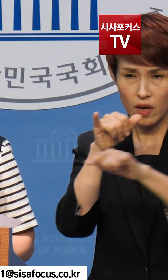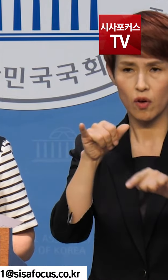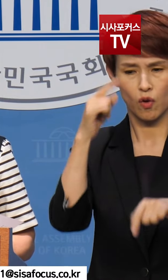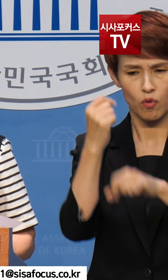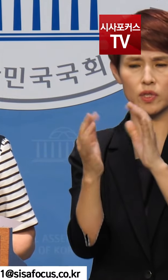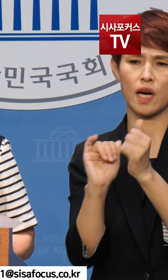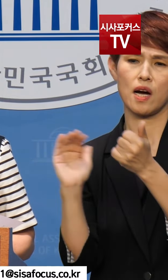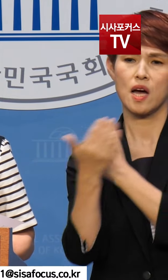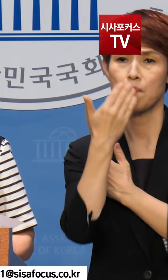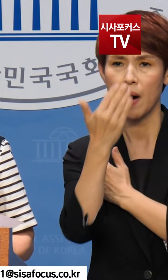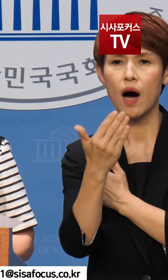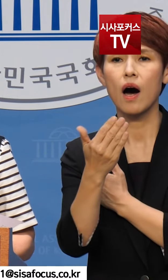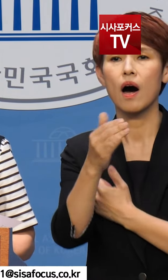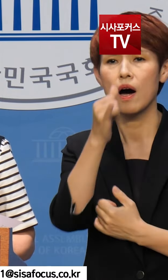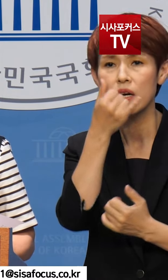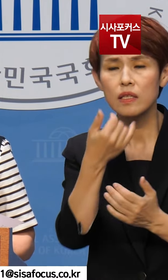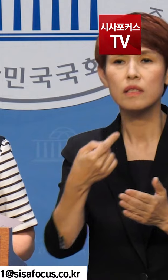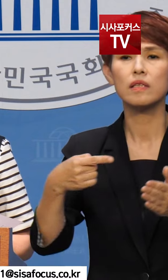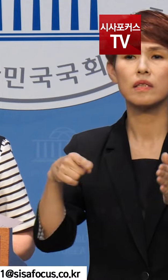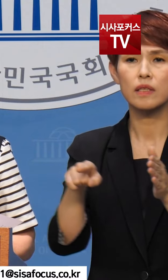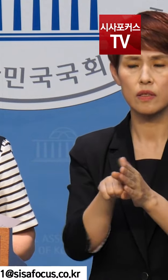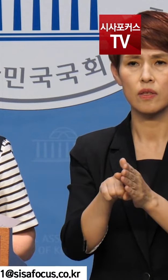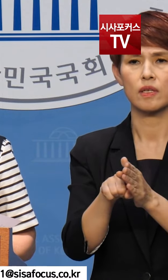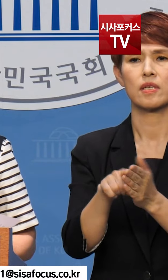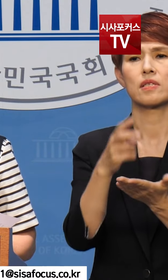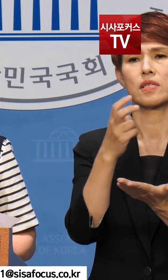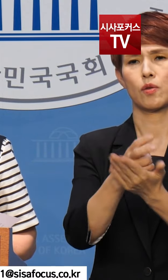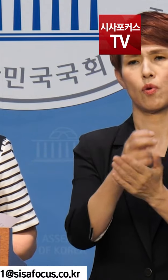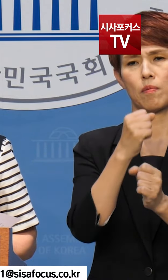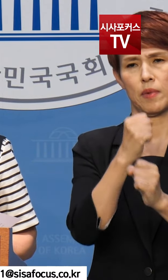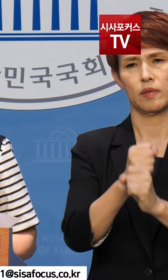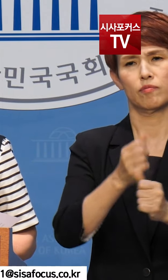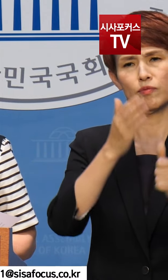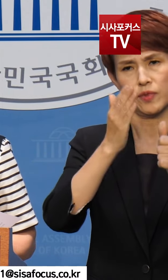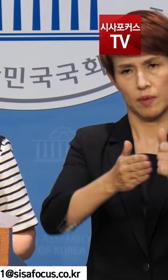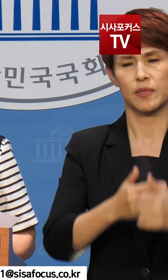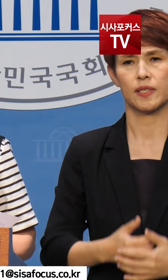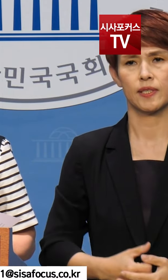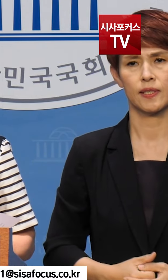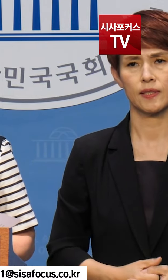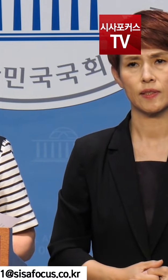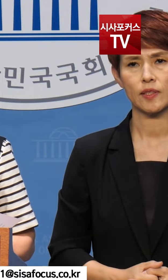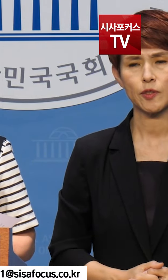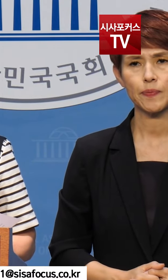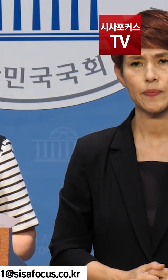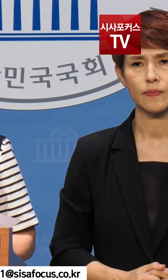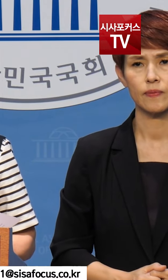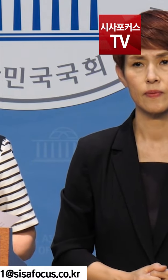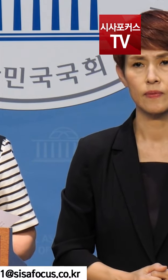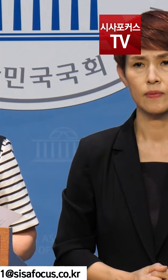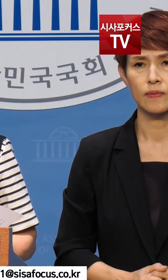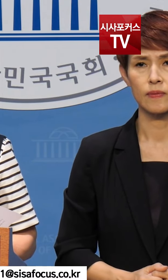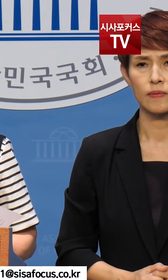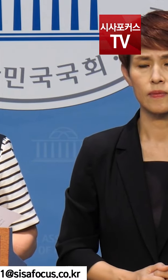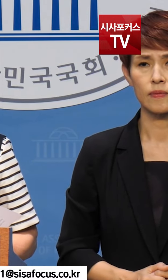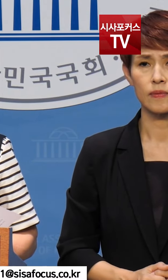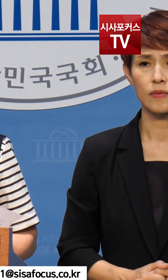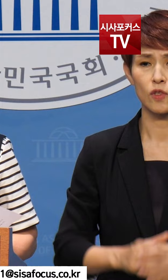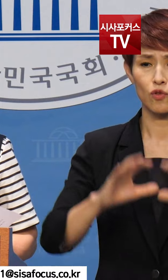지킬 수 있는 최소한의 제도적 장치를 마련할 것을 촉구합니다. 그리고